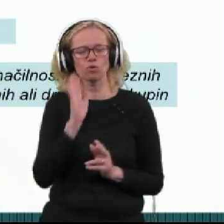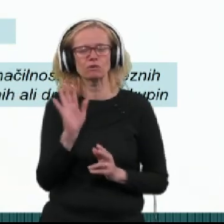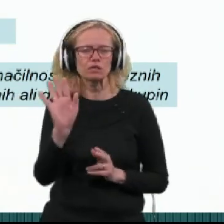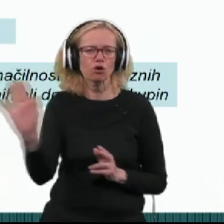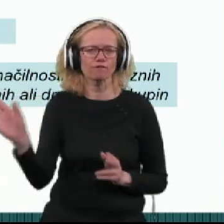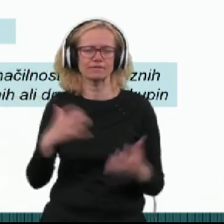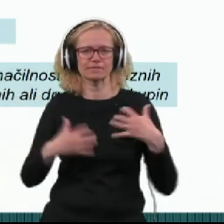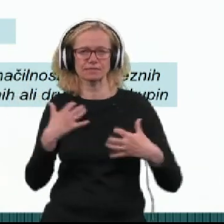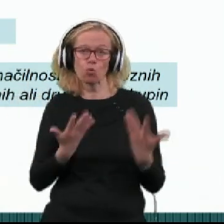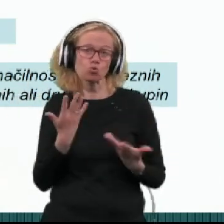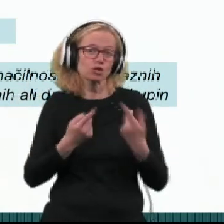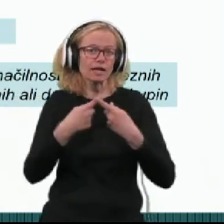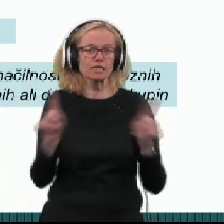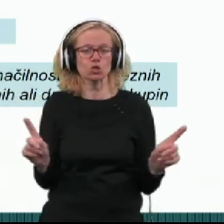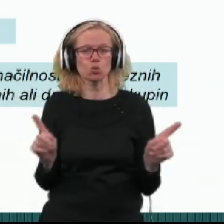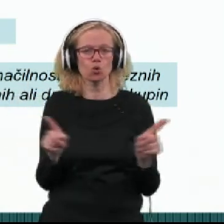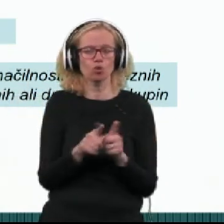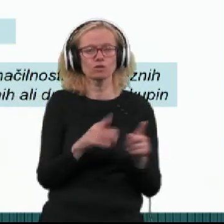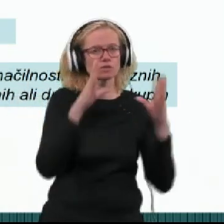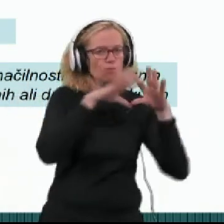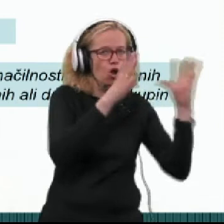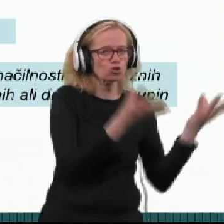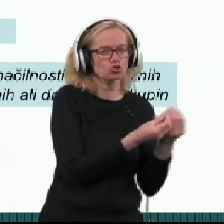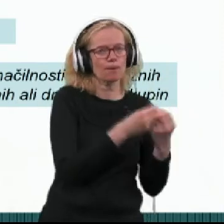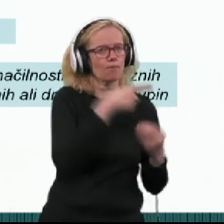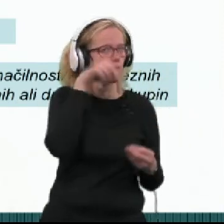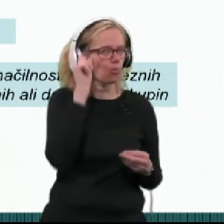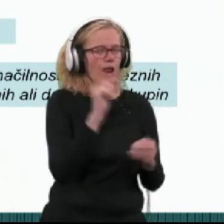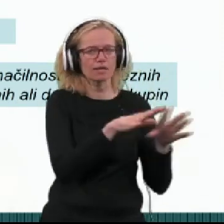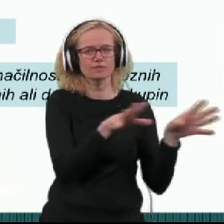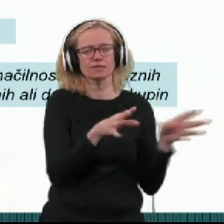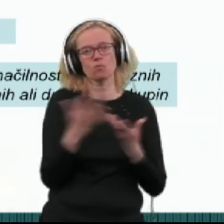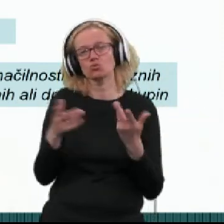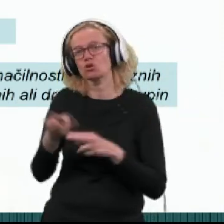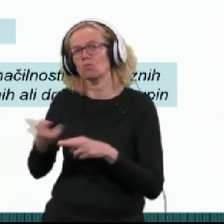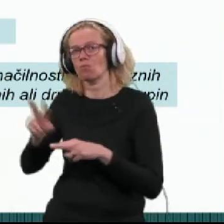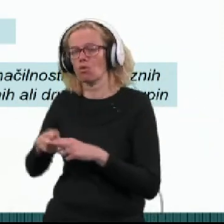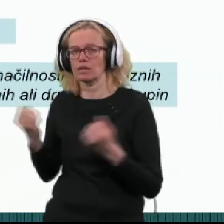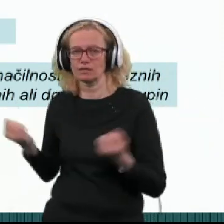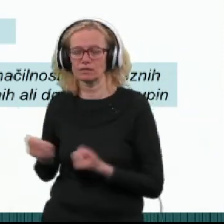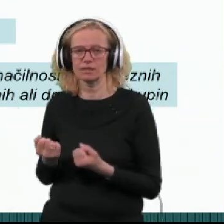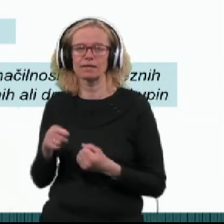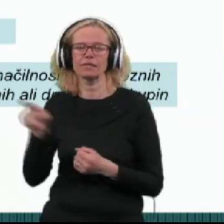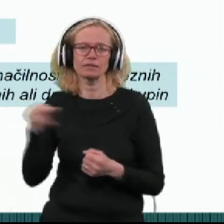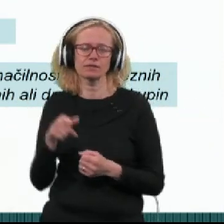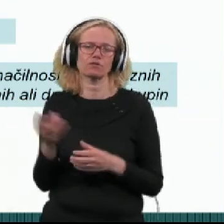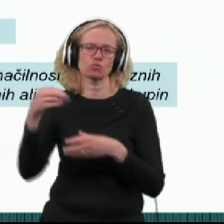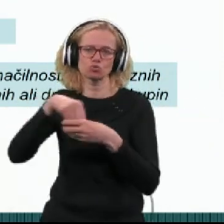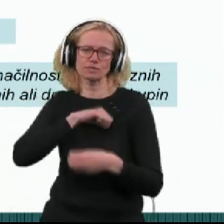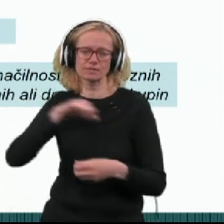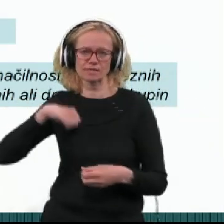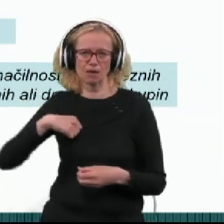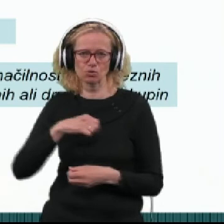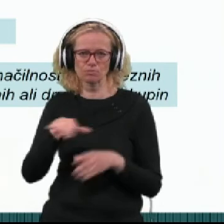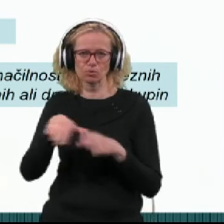morda razlikujejo od splošne populacije in so morda intenzivnejše. Te pa vključujejo samo zaposlene,